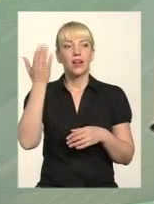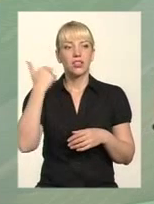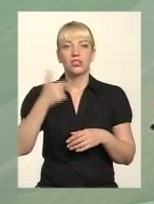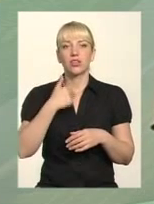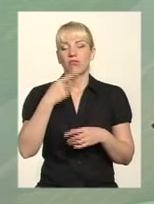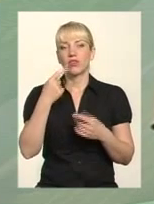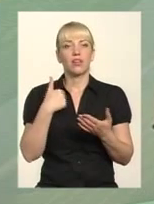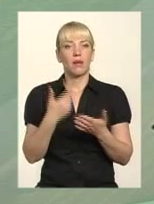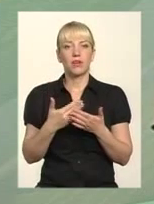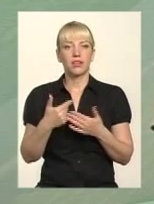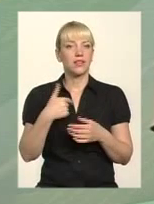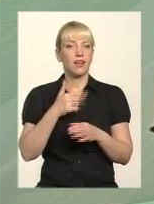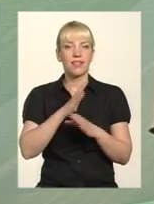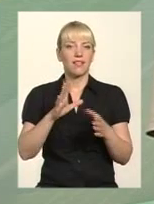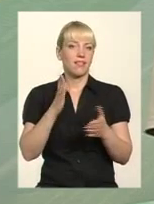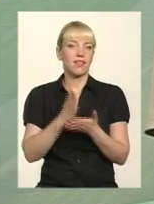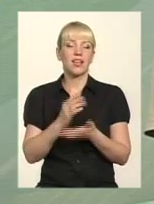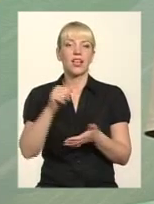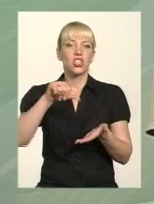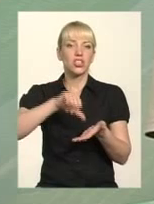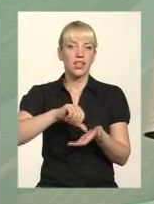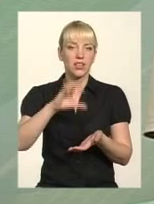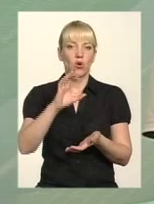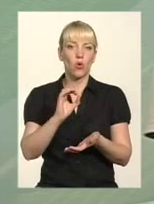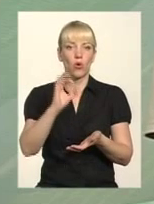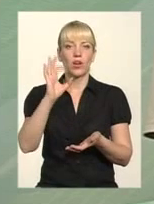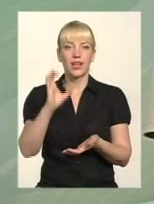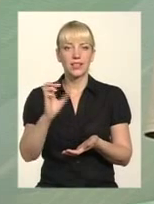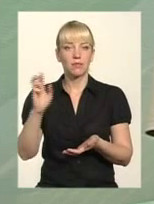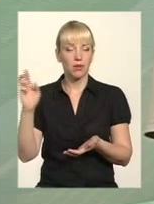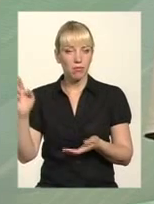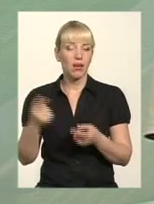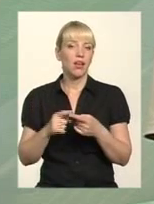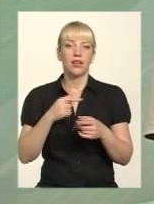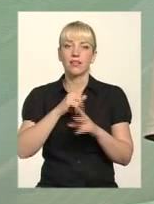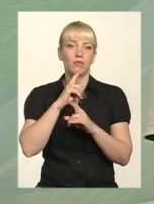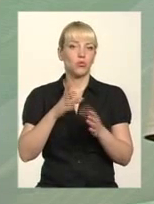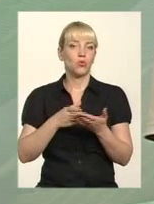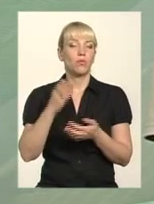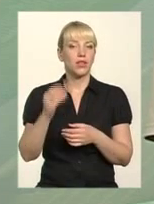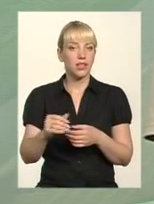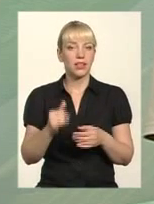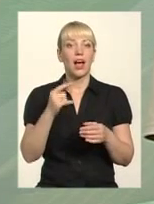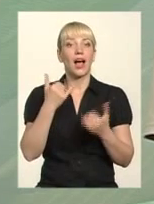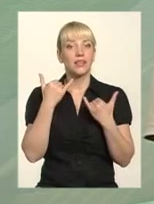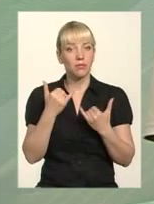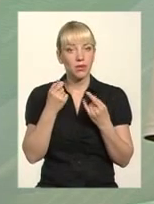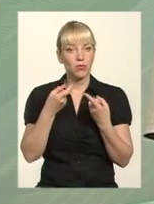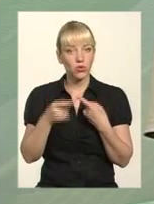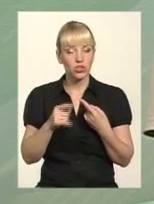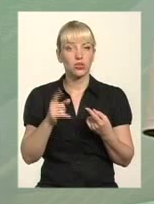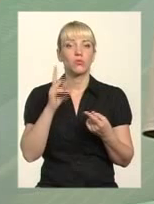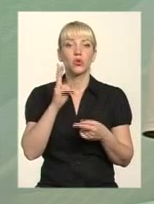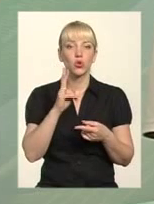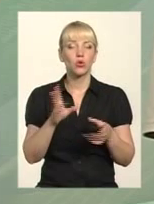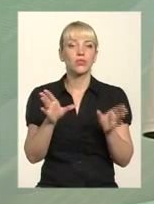каже, я не член ОСББ і не хочу нічого платити. Зараз цим законом обов'язково всі співвласники являються членами ОСББ, згідно з законом.